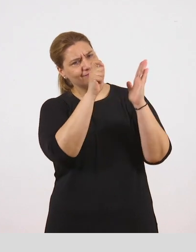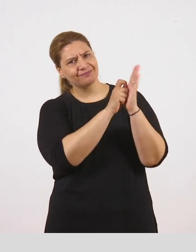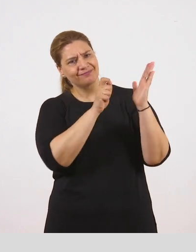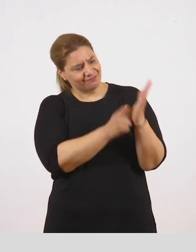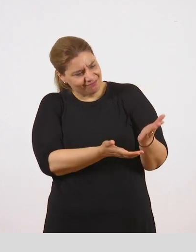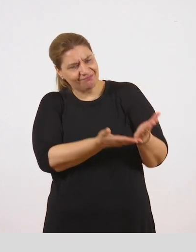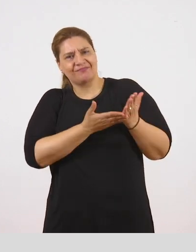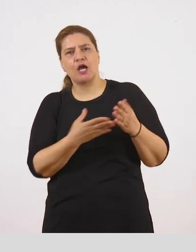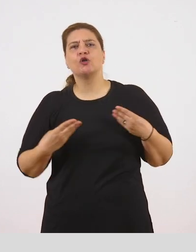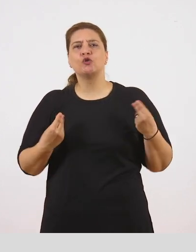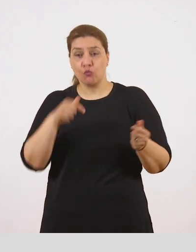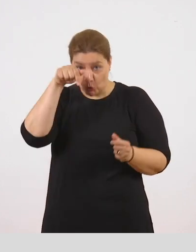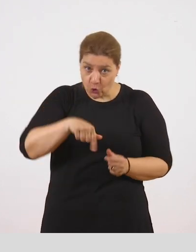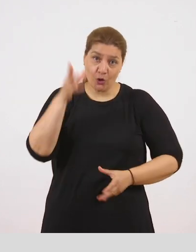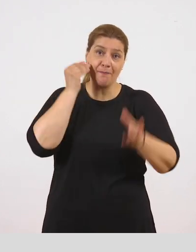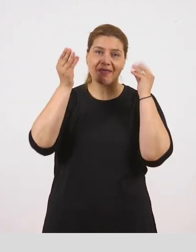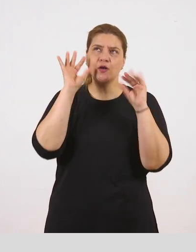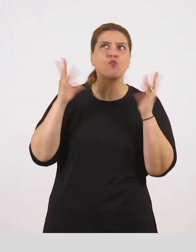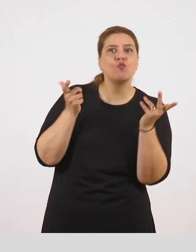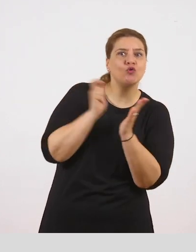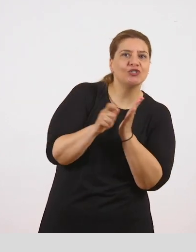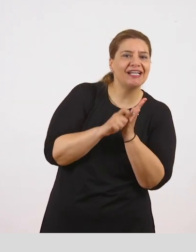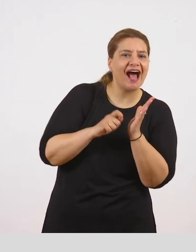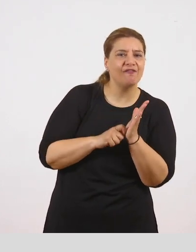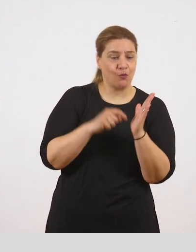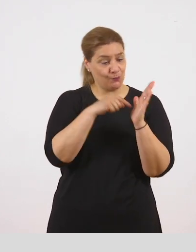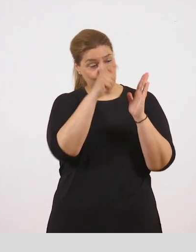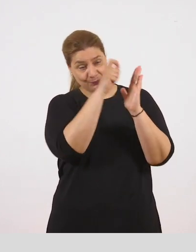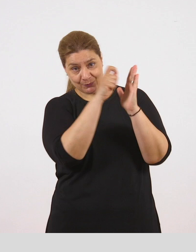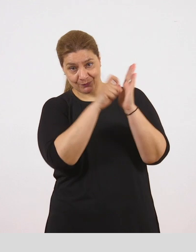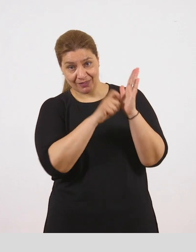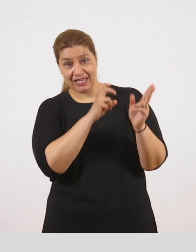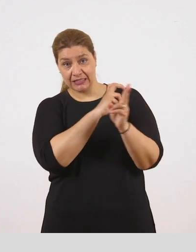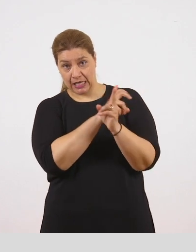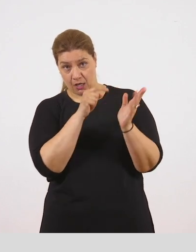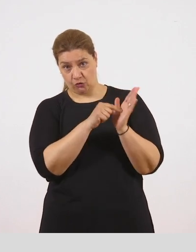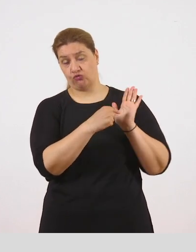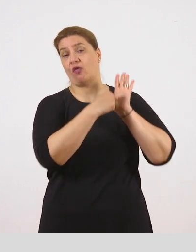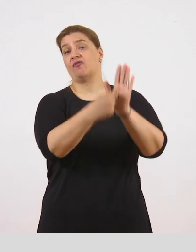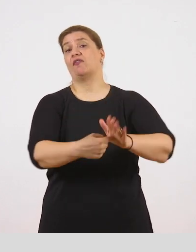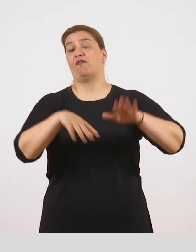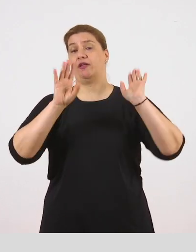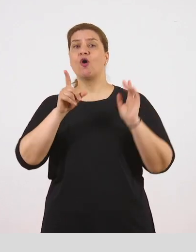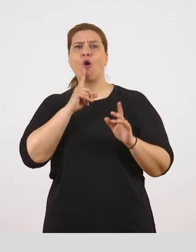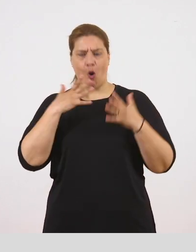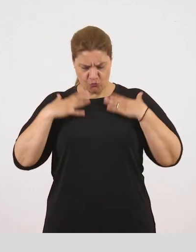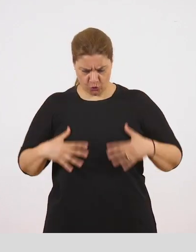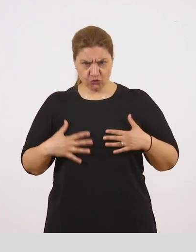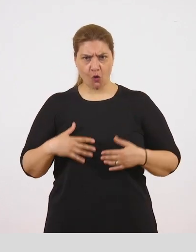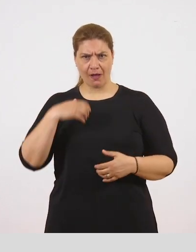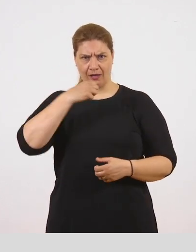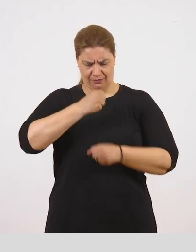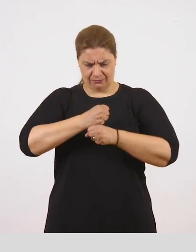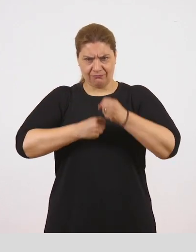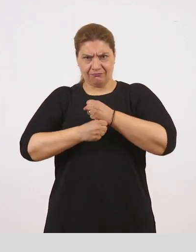μαθαίνουμε τον τρόπο που μπορούμε να γράφουμε. Ο σκελετός όμως αυτός δεν πρέπει να φαίνεται. Έτσι, όπως το σώμα μας το στηρίζει ο σκελετός,